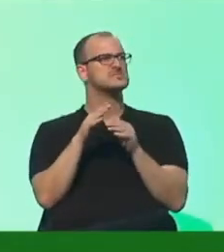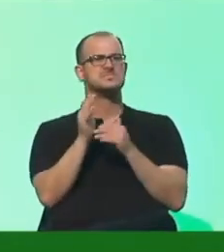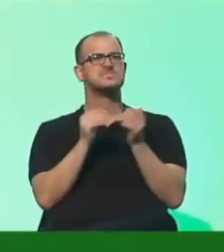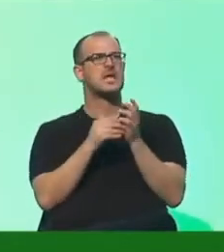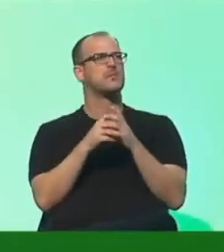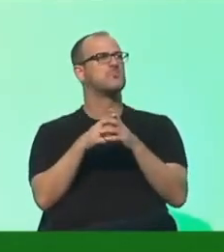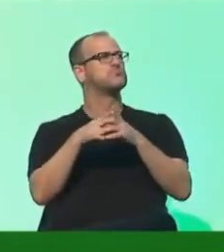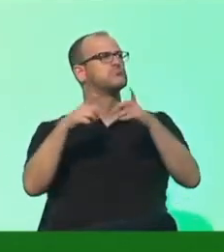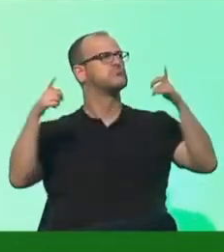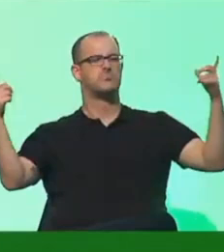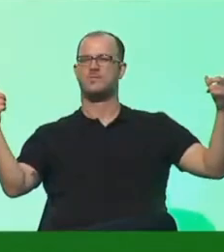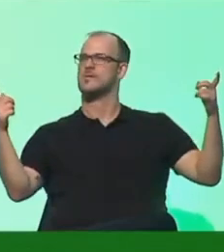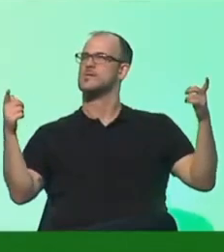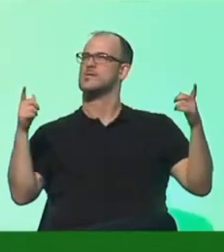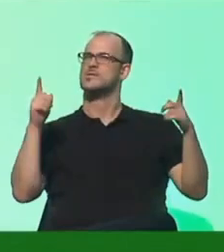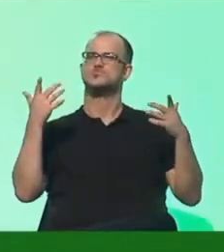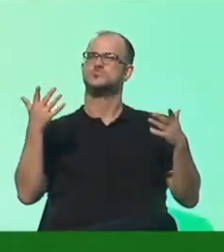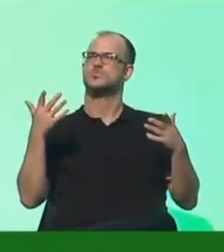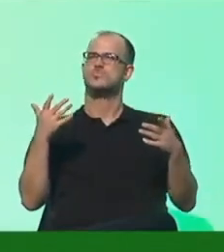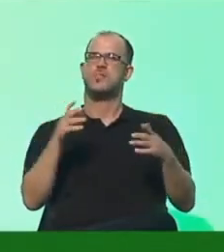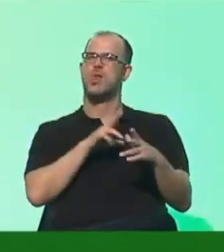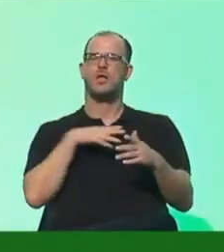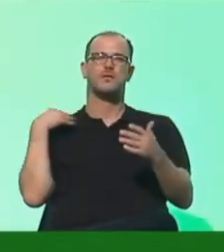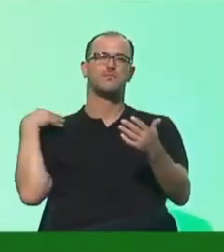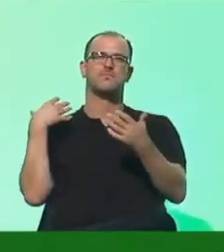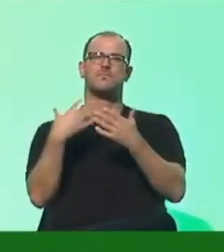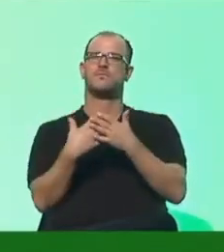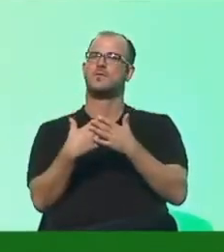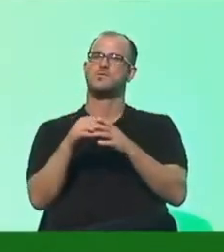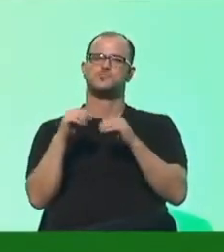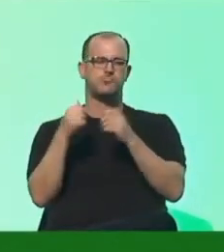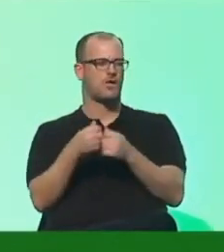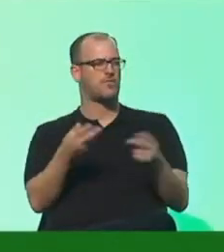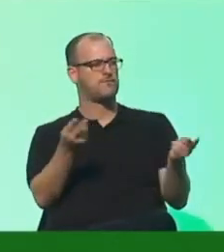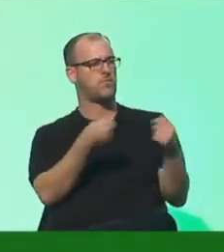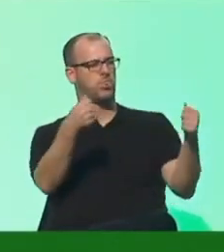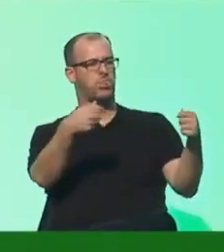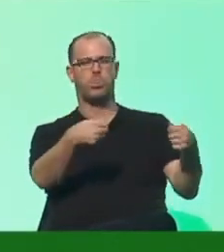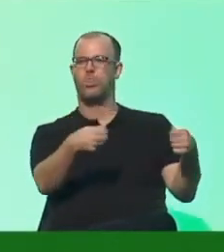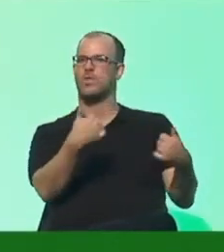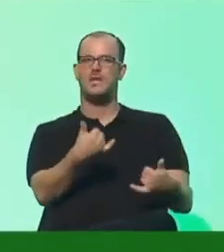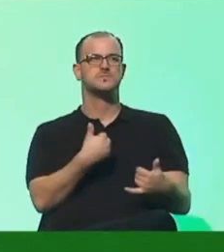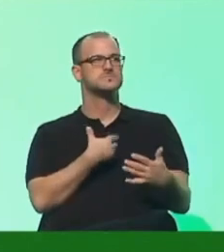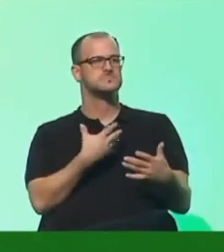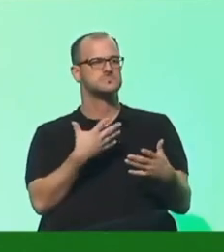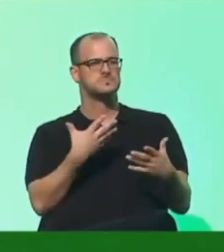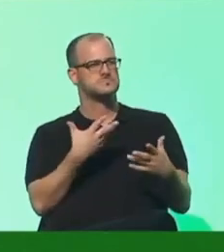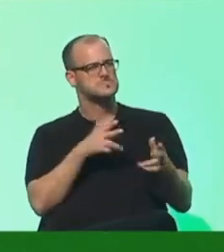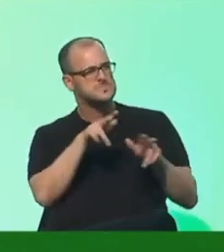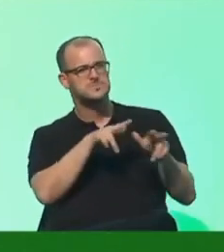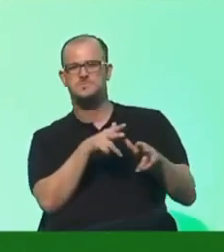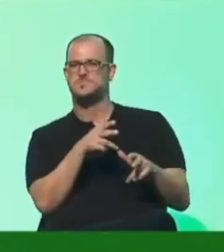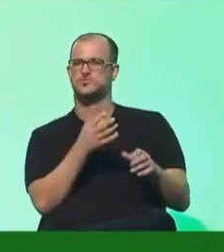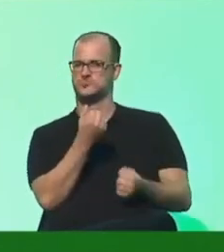das über Jahrzehnte vom Filz gefördert wurde und jetzt fast unüberwindbar scheint. Aber ich habe